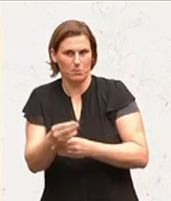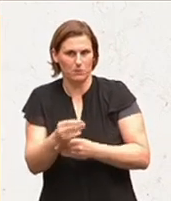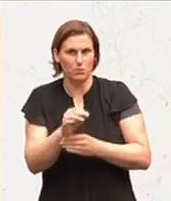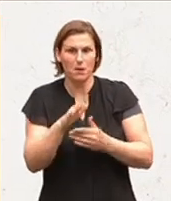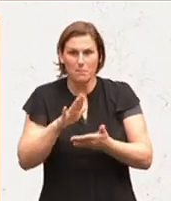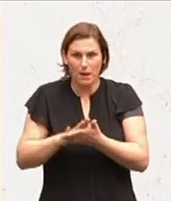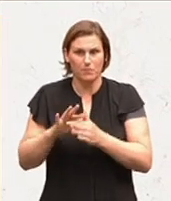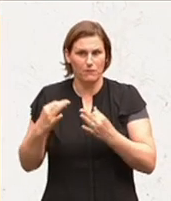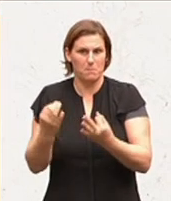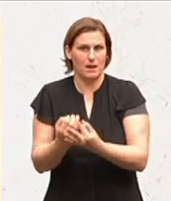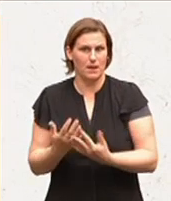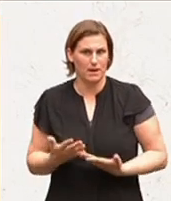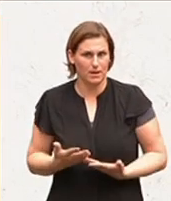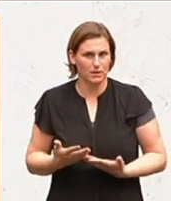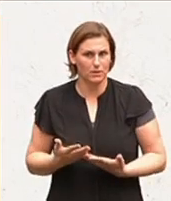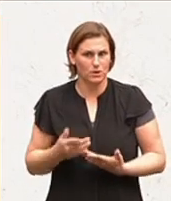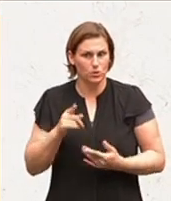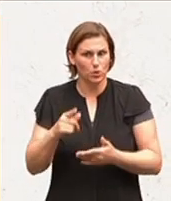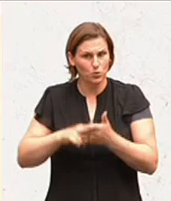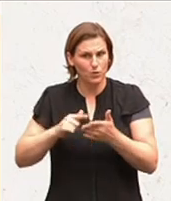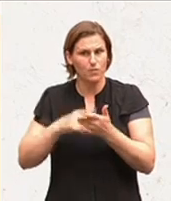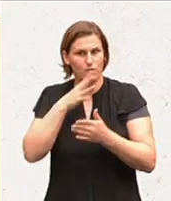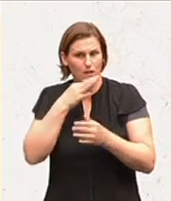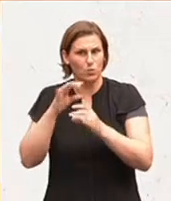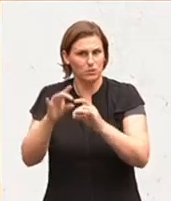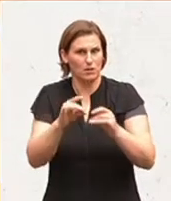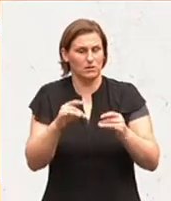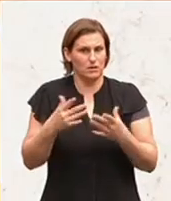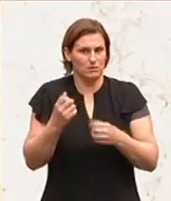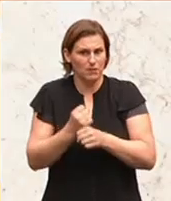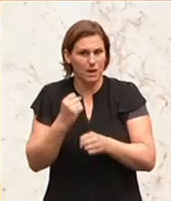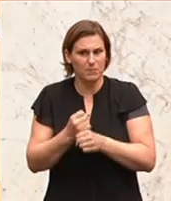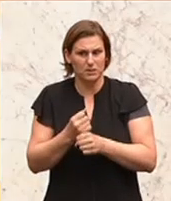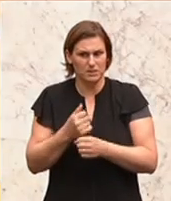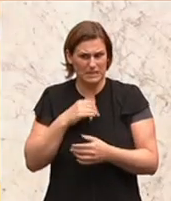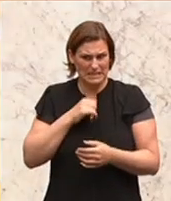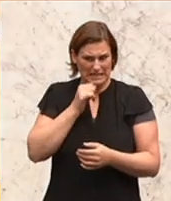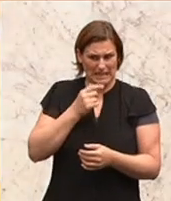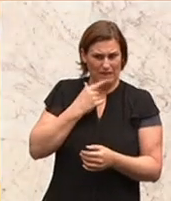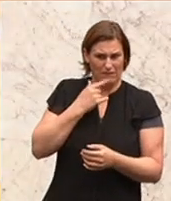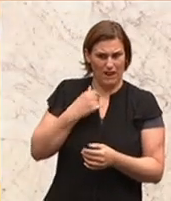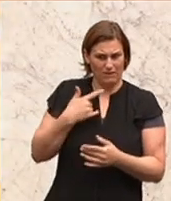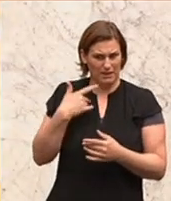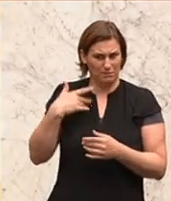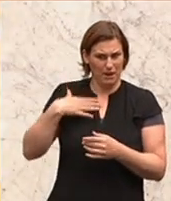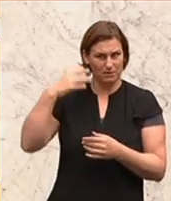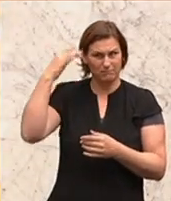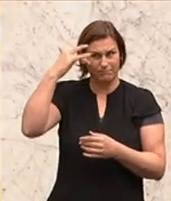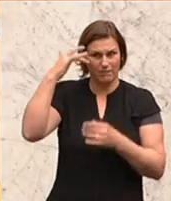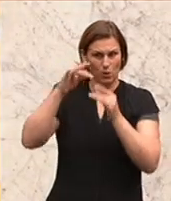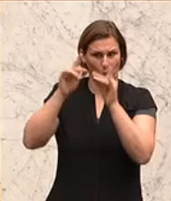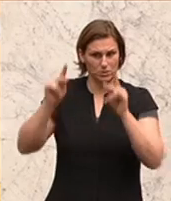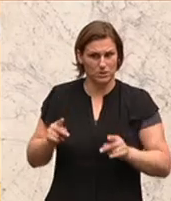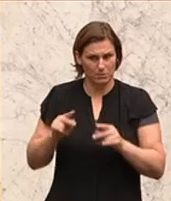Familie bleibt und weil dort halt oft Frauen diese Tätigkeit ausüben und das passt Ihnen nicht in Ihr ideologisches Konzept, dass es